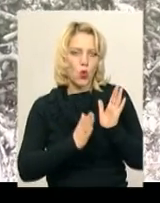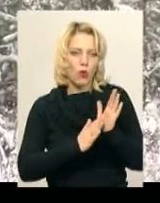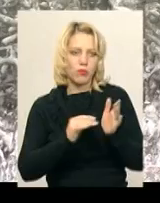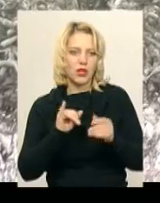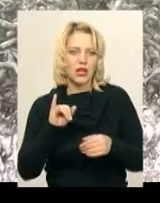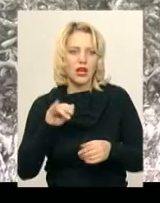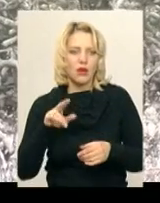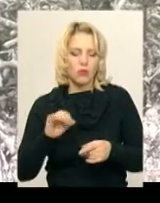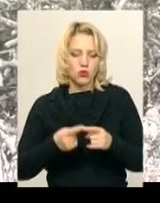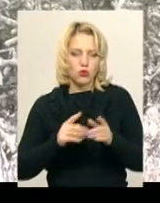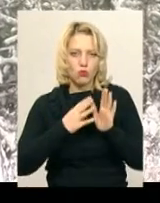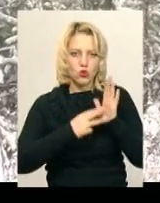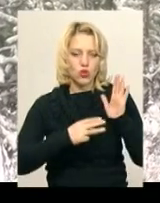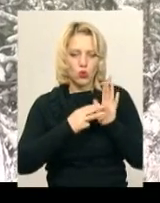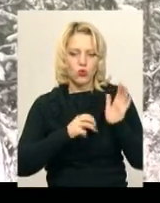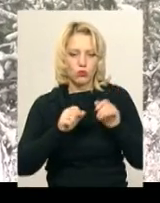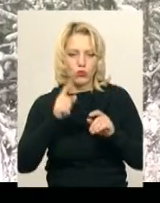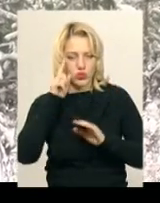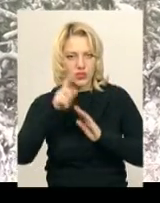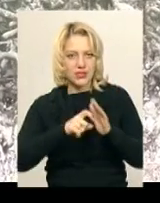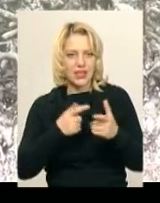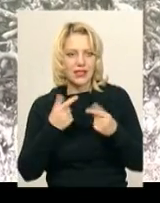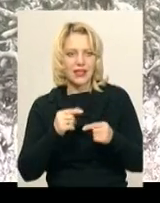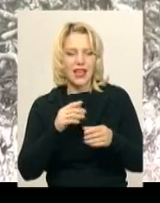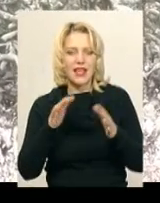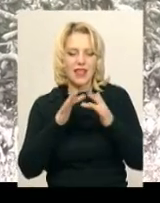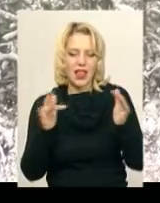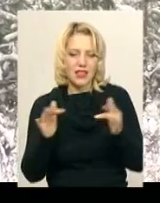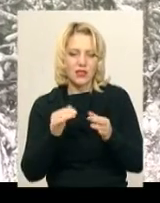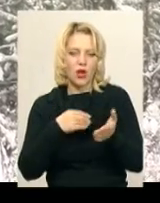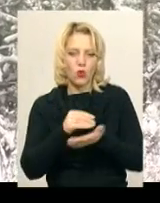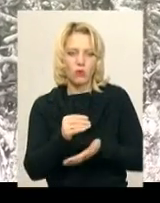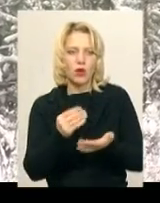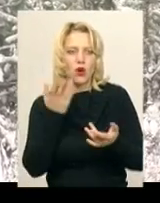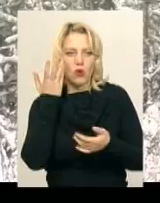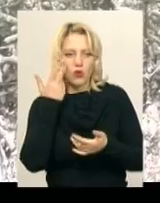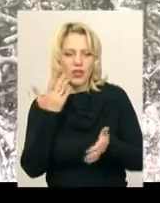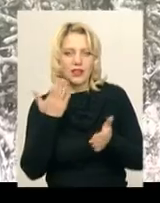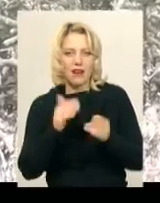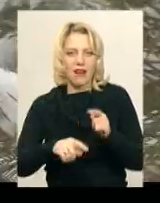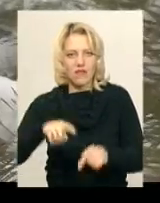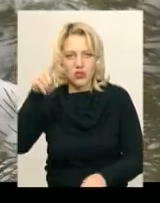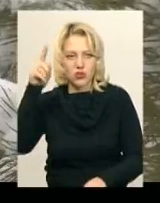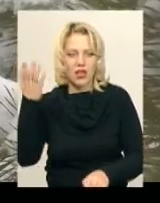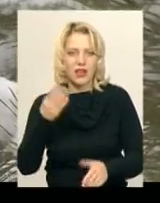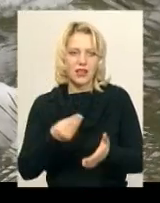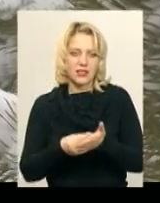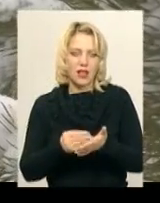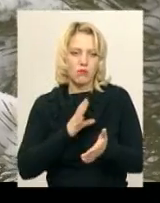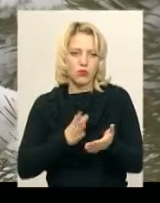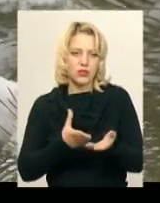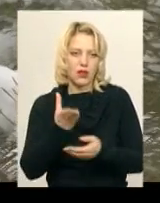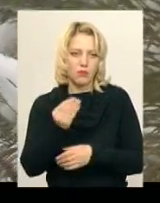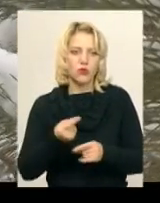цьому стріхкоду можна пробити будь-яку ялинку, де вона куплена, коли, яка висота, яка ціна за неї була заплачена. За його словами,